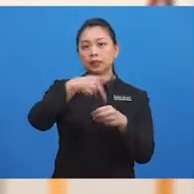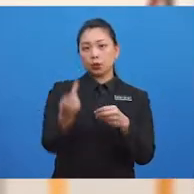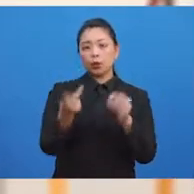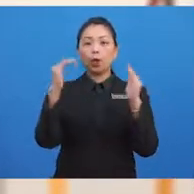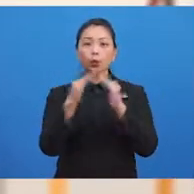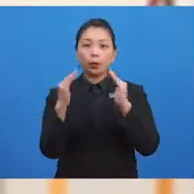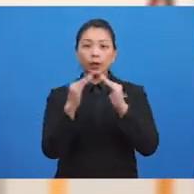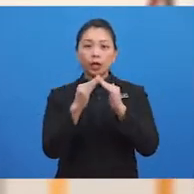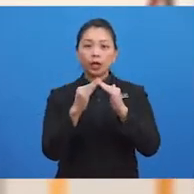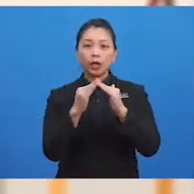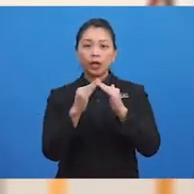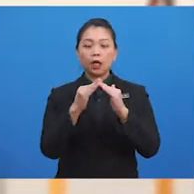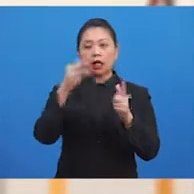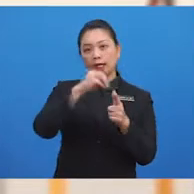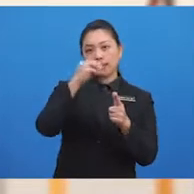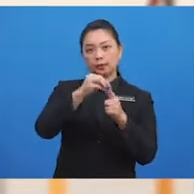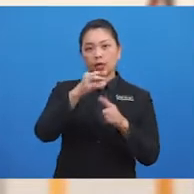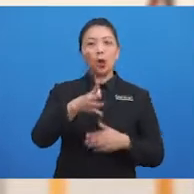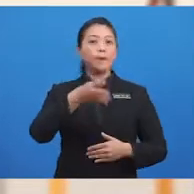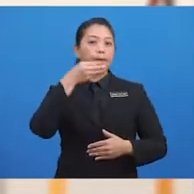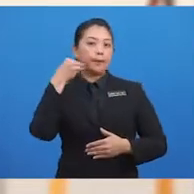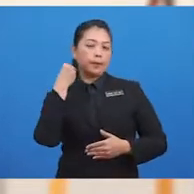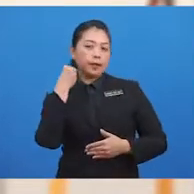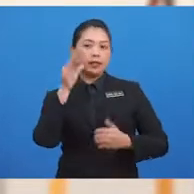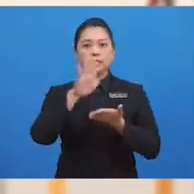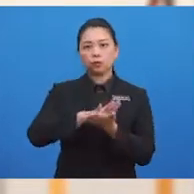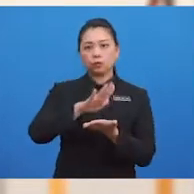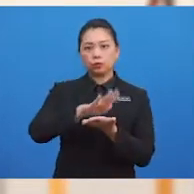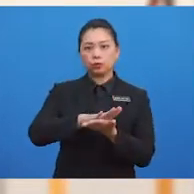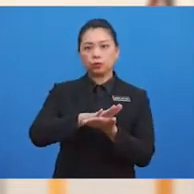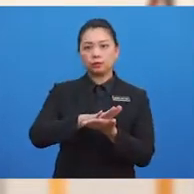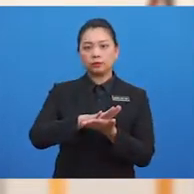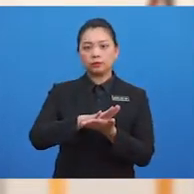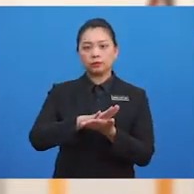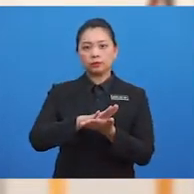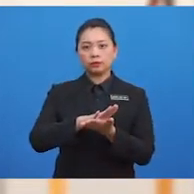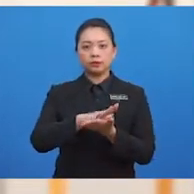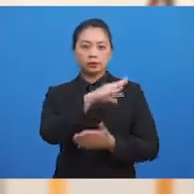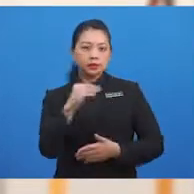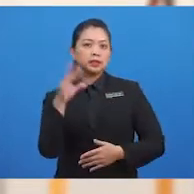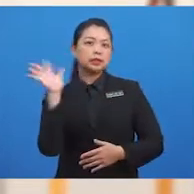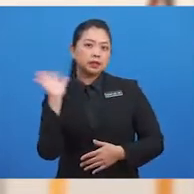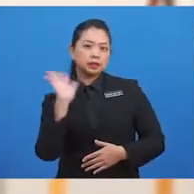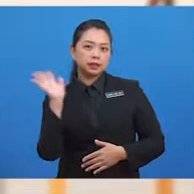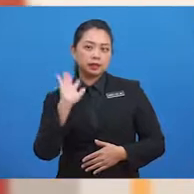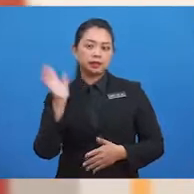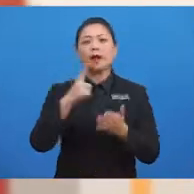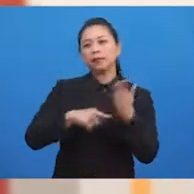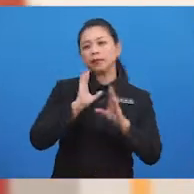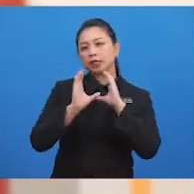rumah atau balik dari sekolah sambil melambaikan tangan?